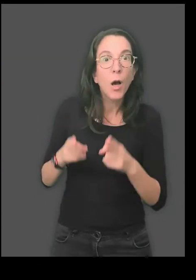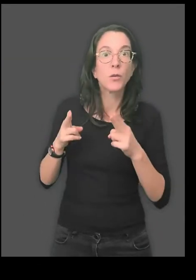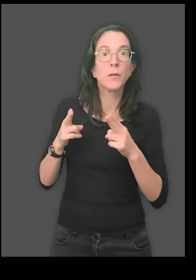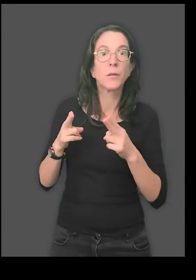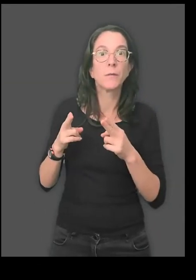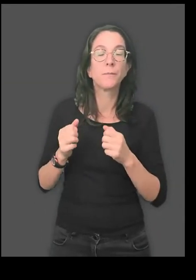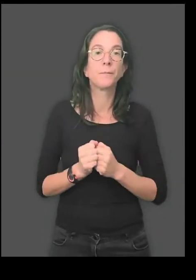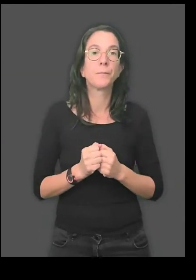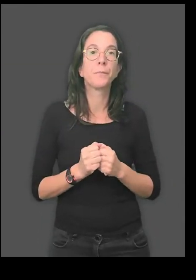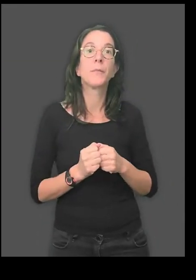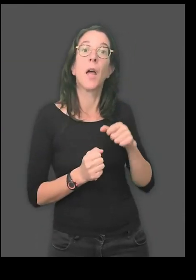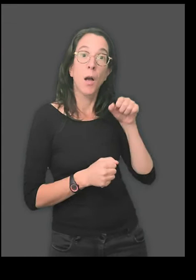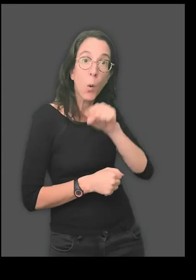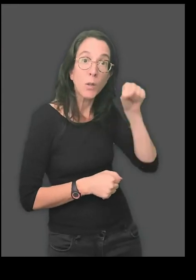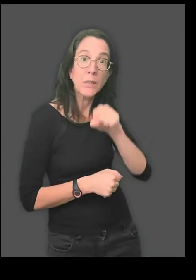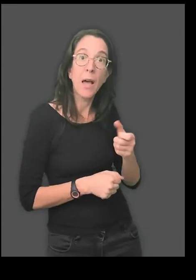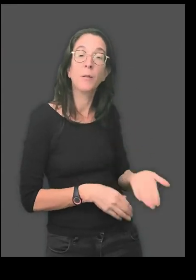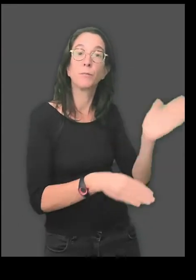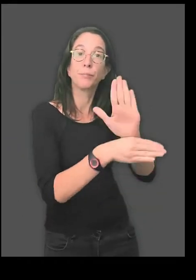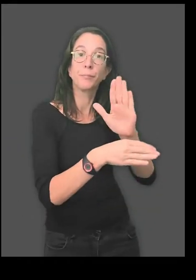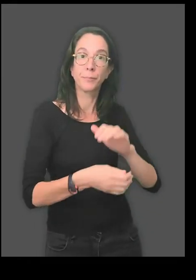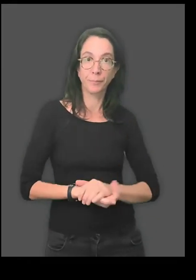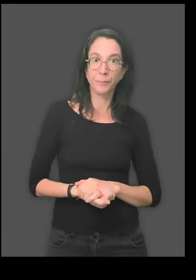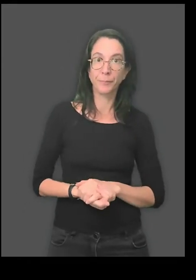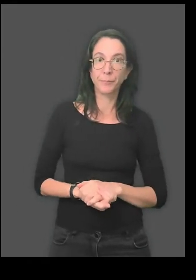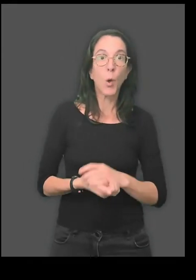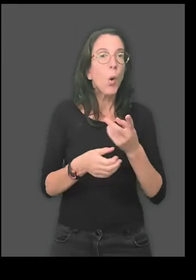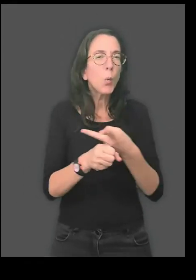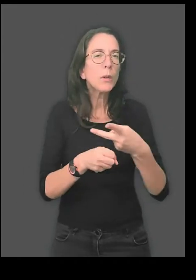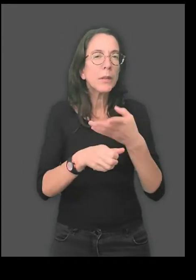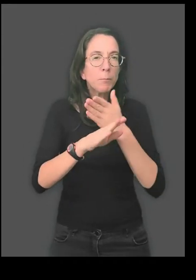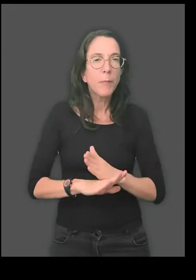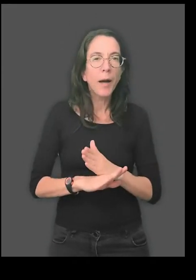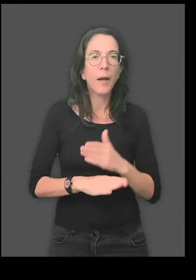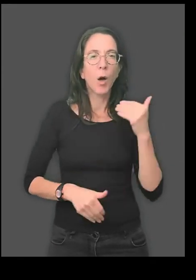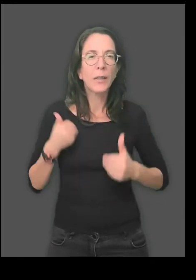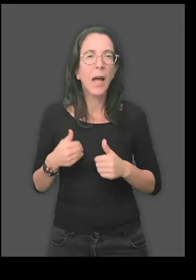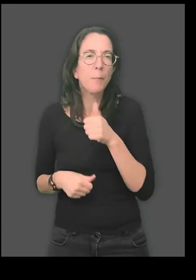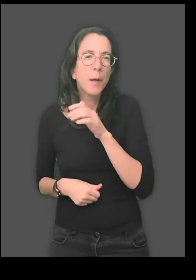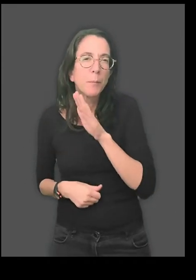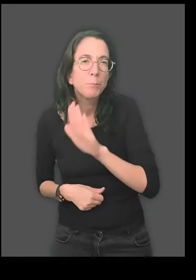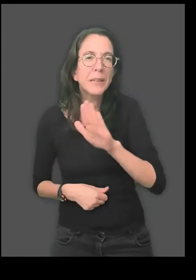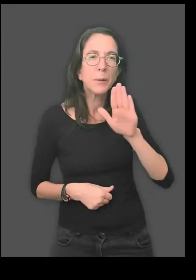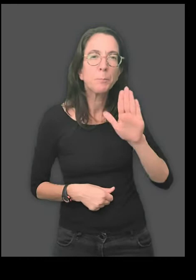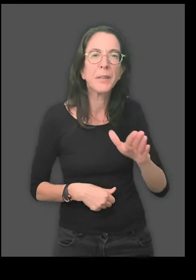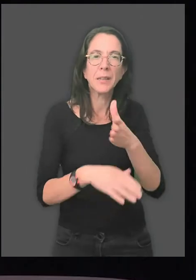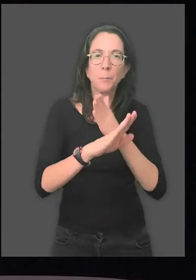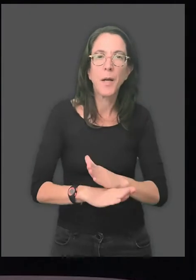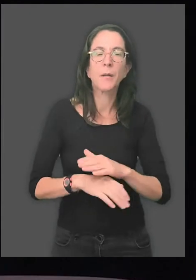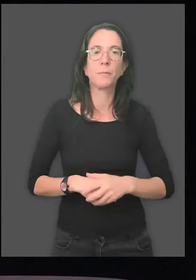de cinéma et un concert avec des outils spécifiques pour chaque handicap.